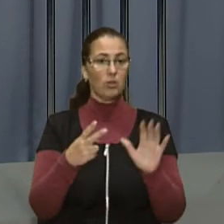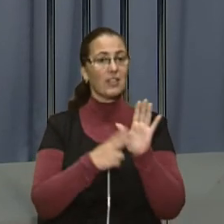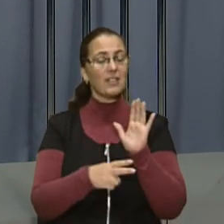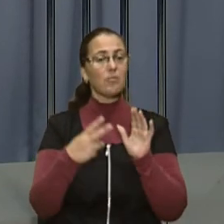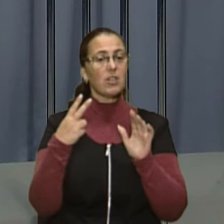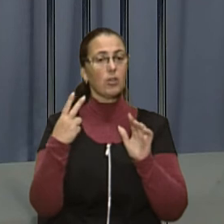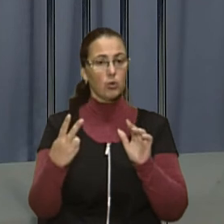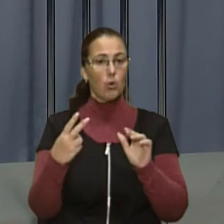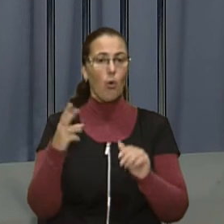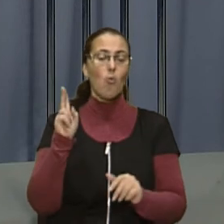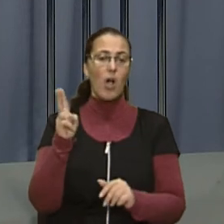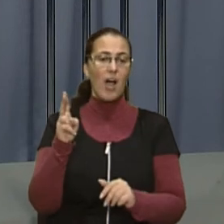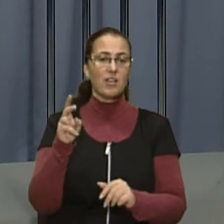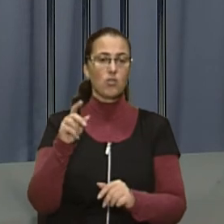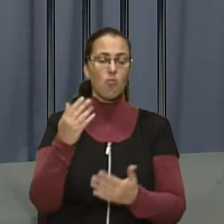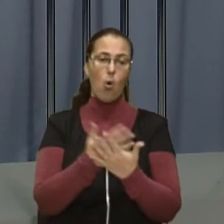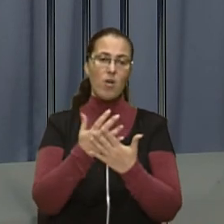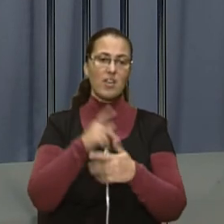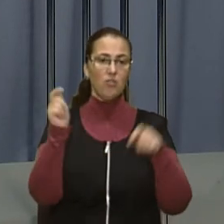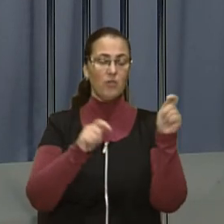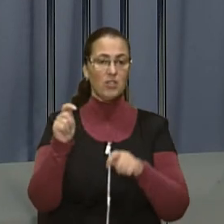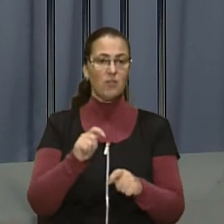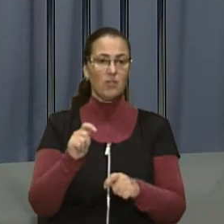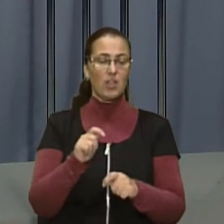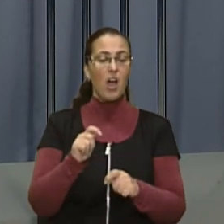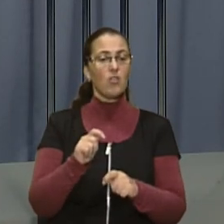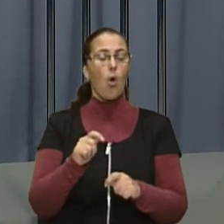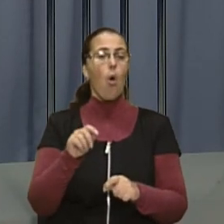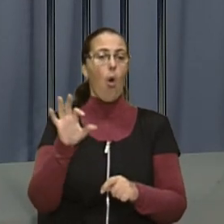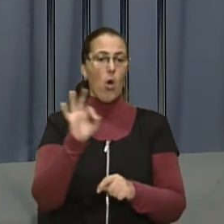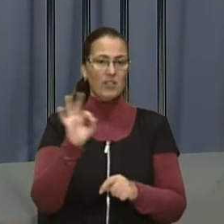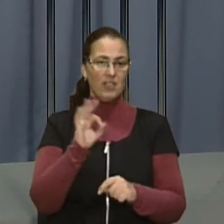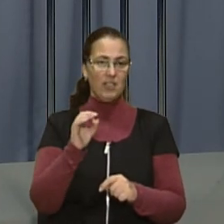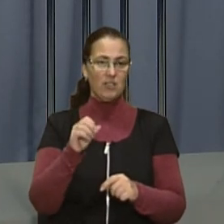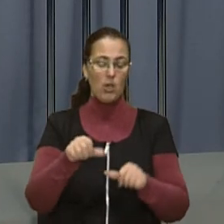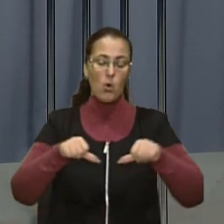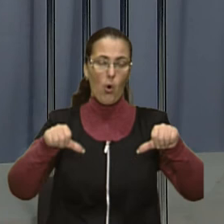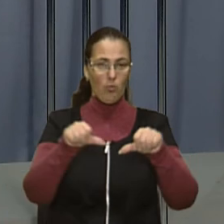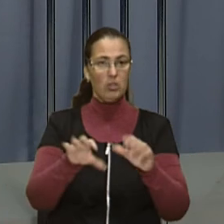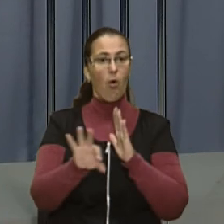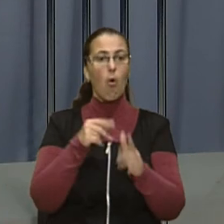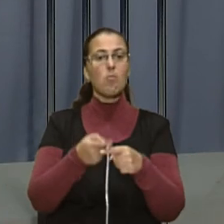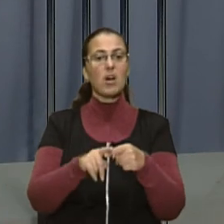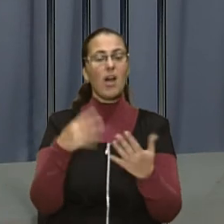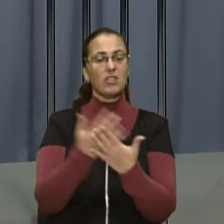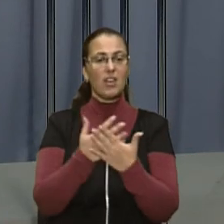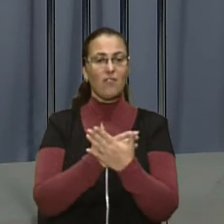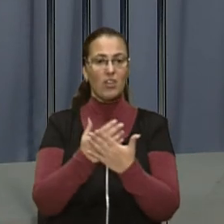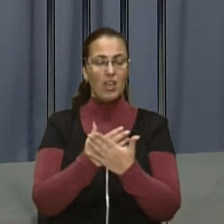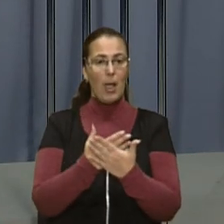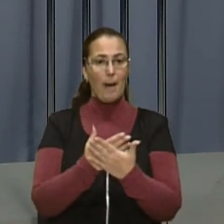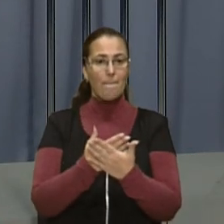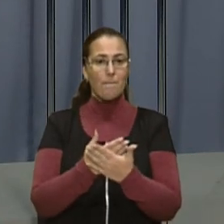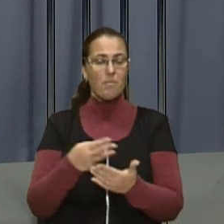Каннському міжнародному кінефестивалі. У серпні український Оскарівський комітет обрав драму на Рімана Алієва «Додому» претендентом від